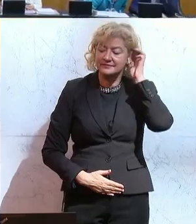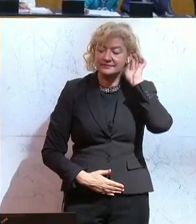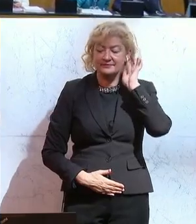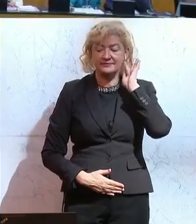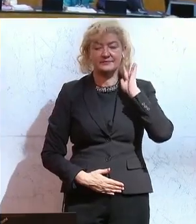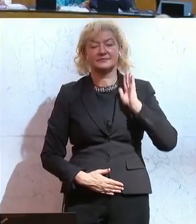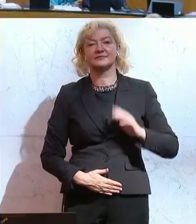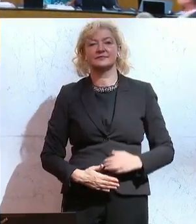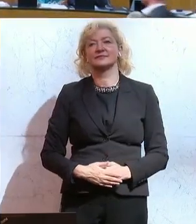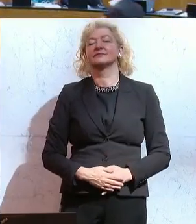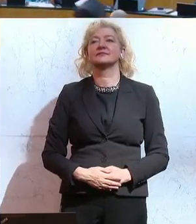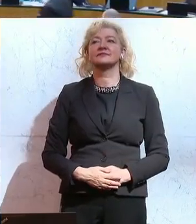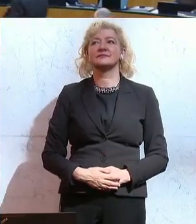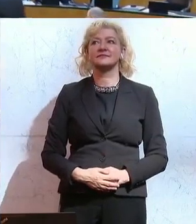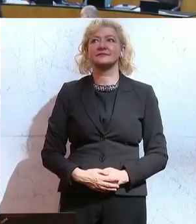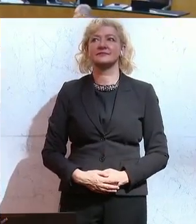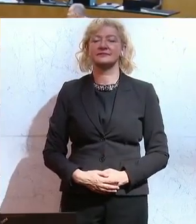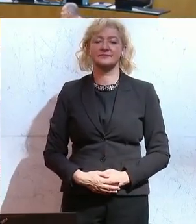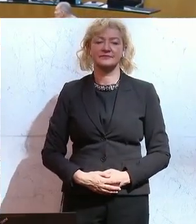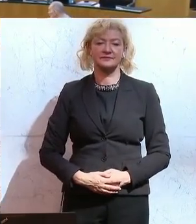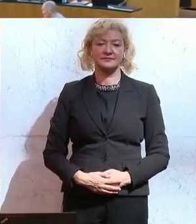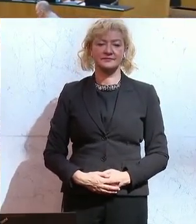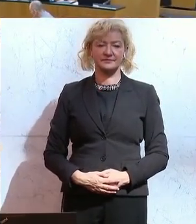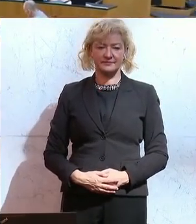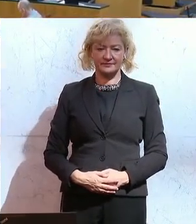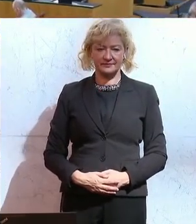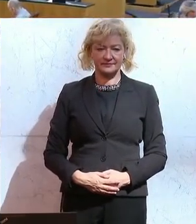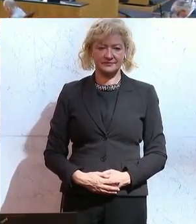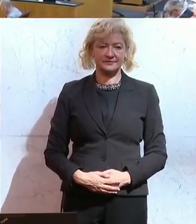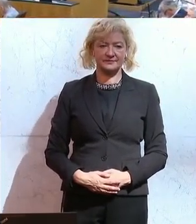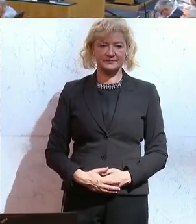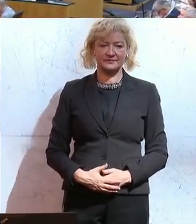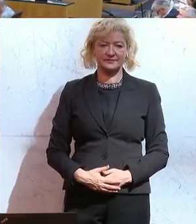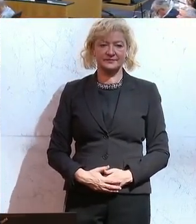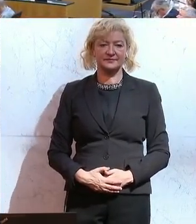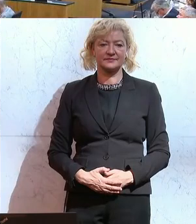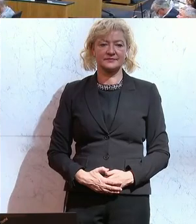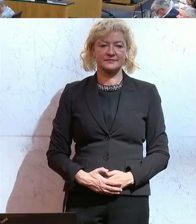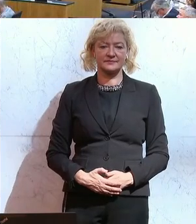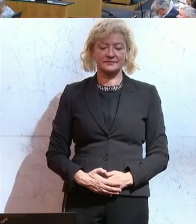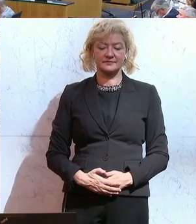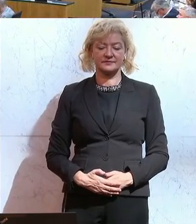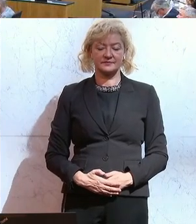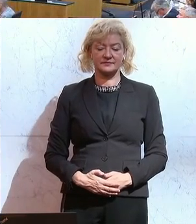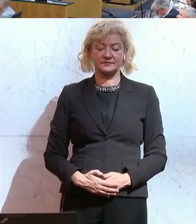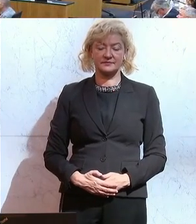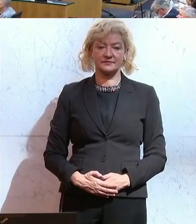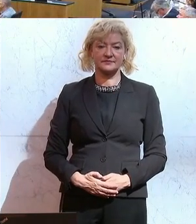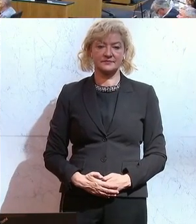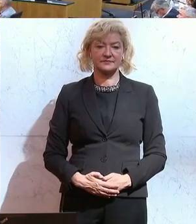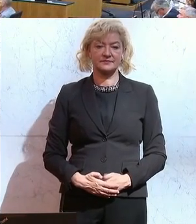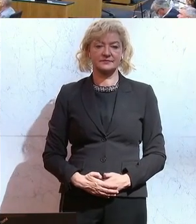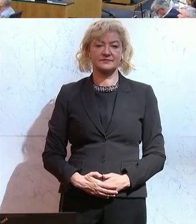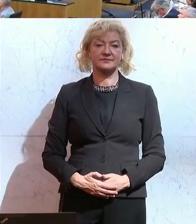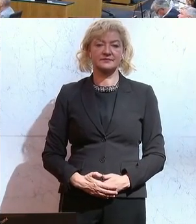Nun, der freiheitliche Generalsekretär Hafenecker, der vielleicht noch einen Zettel